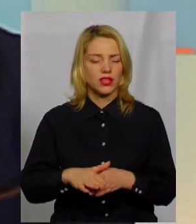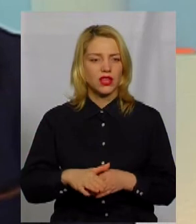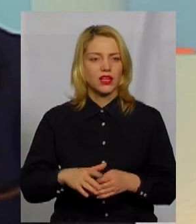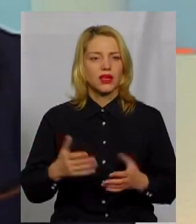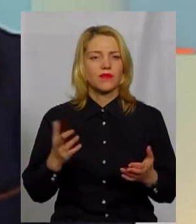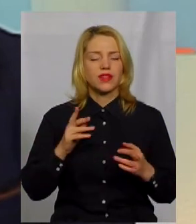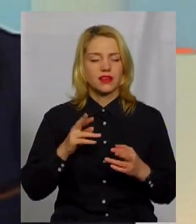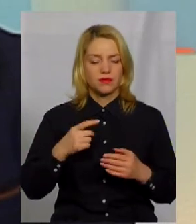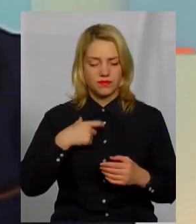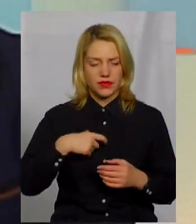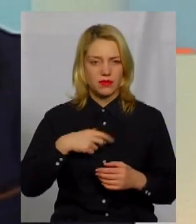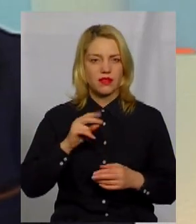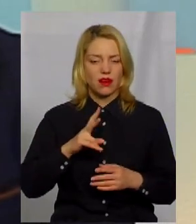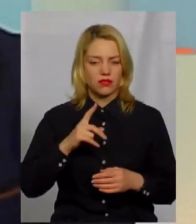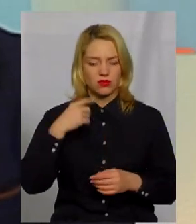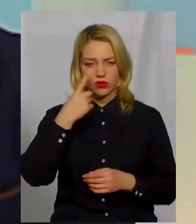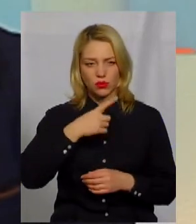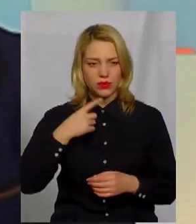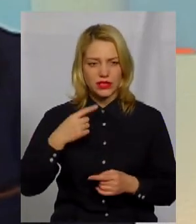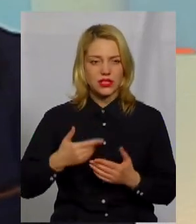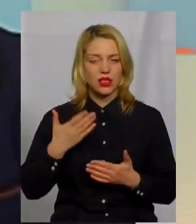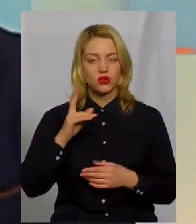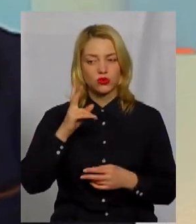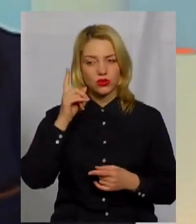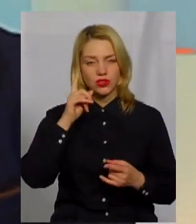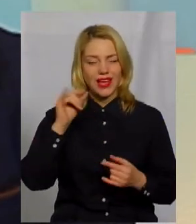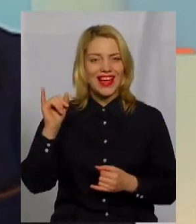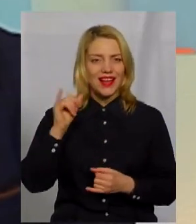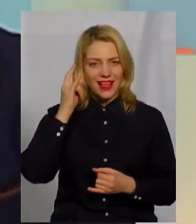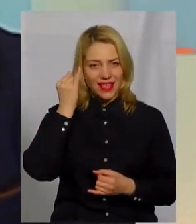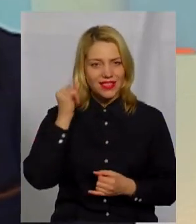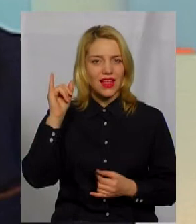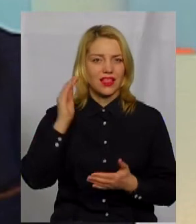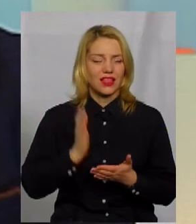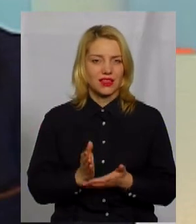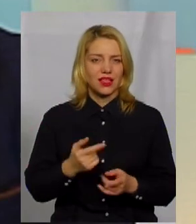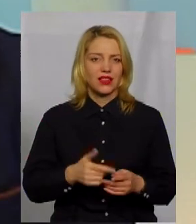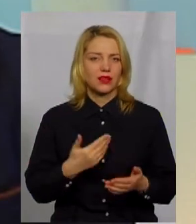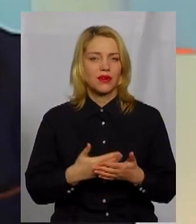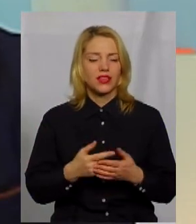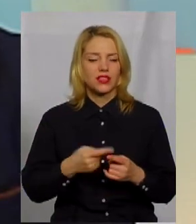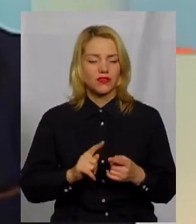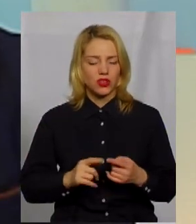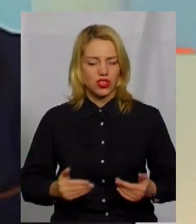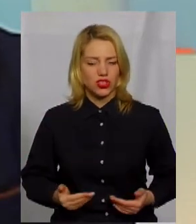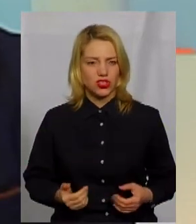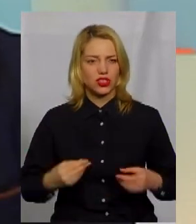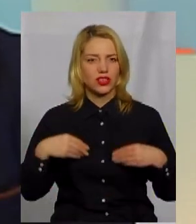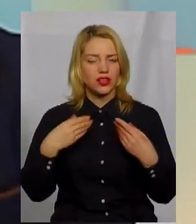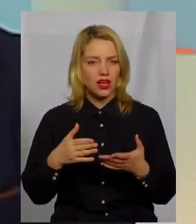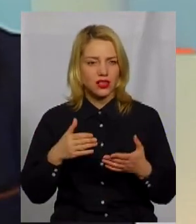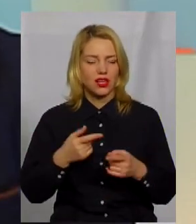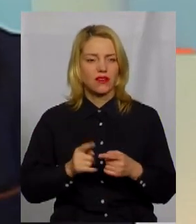реалізуватися як особистість. Якщо до нас приходять з якимись ідеями, і ми бачимо, що ці ідеї, вони життєдайні, вони